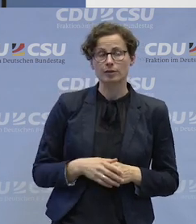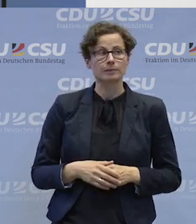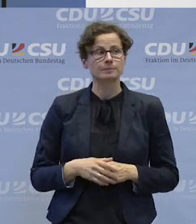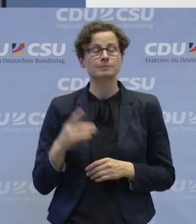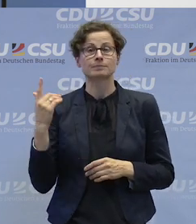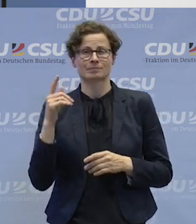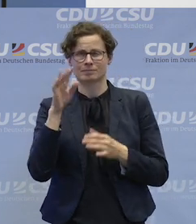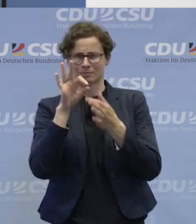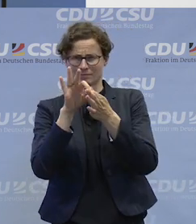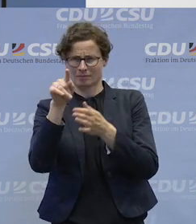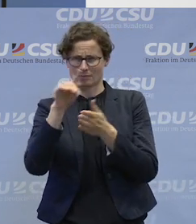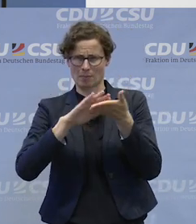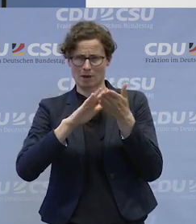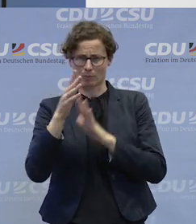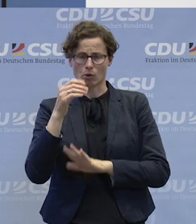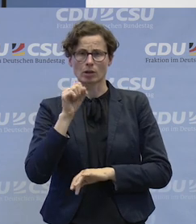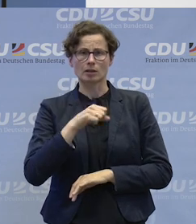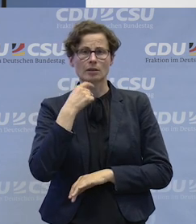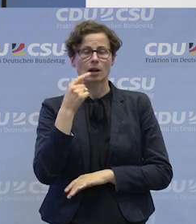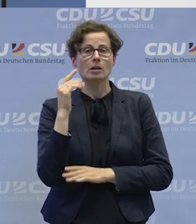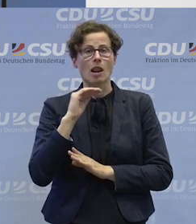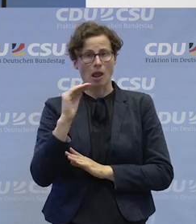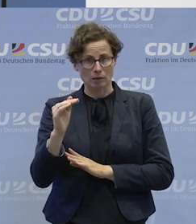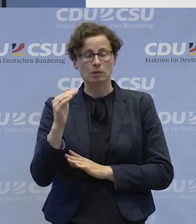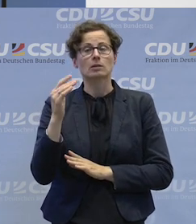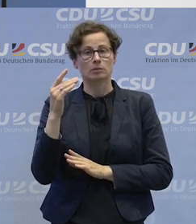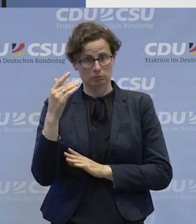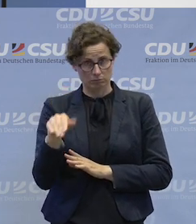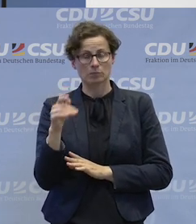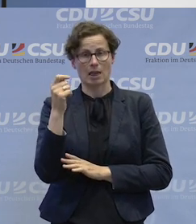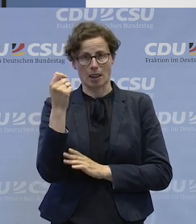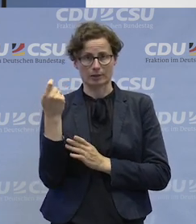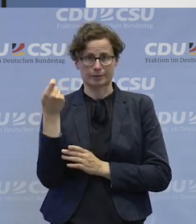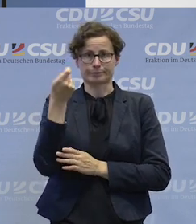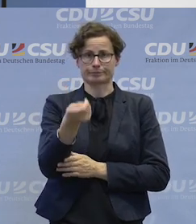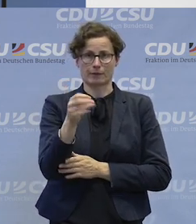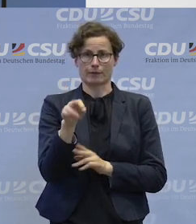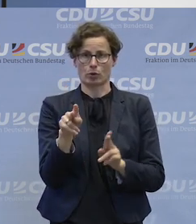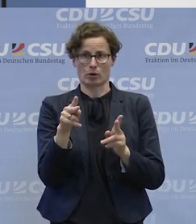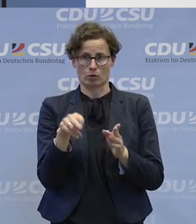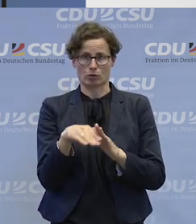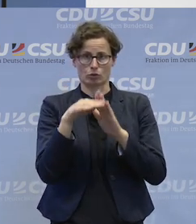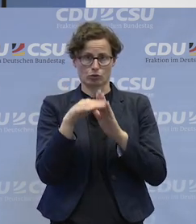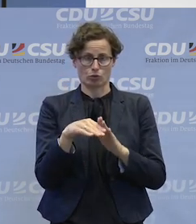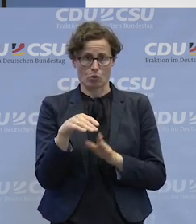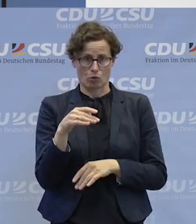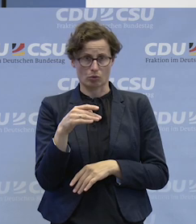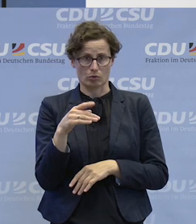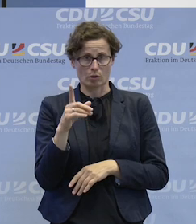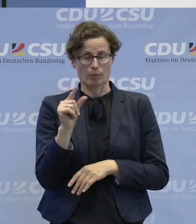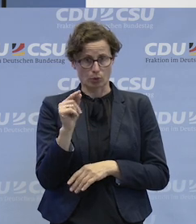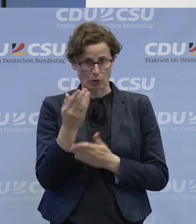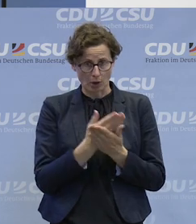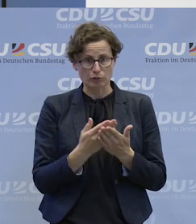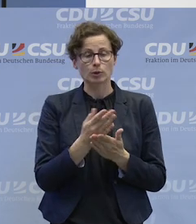zu Brandenburg kann ich sagen, dass es da ja vom Land Unterstützung gab. Das Land hat ja diesbezüglich Mittel zur Verfügung gestellt, dass es dort eine